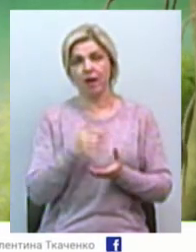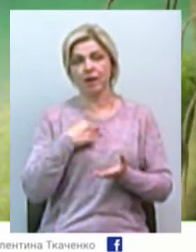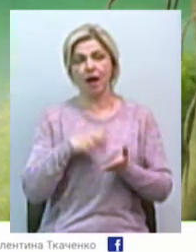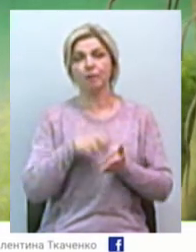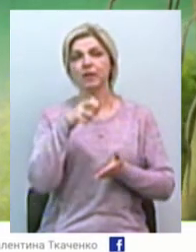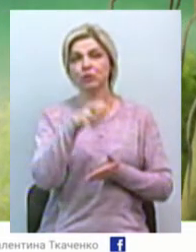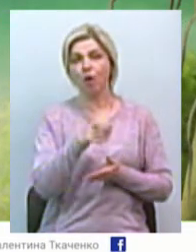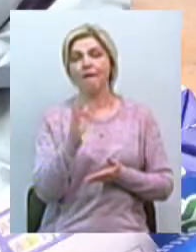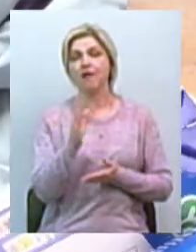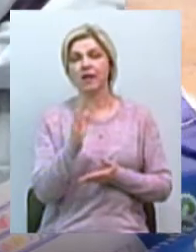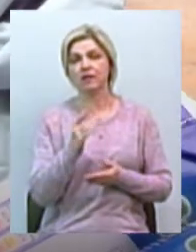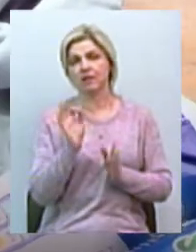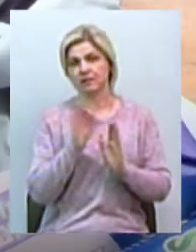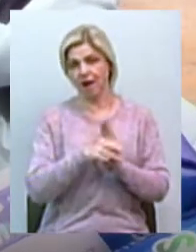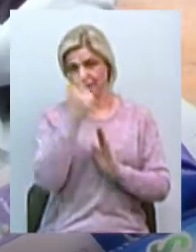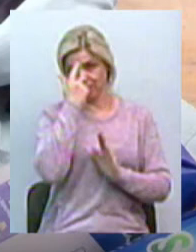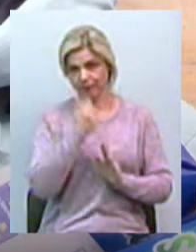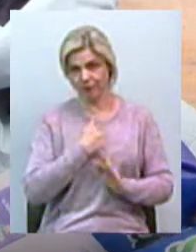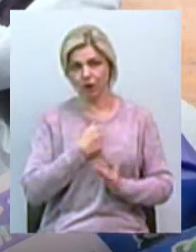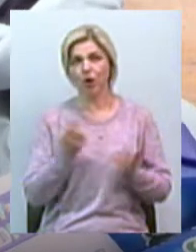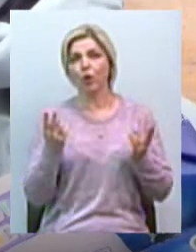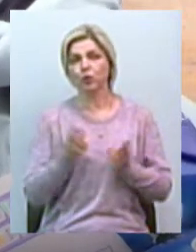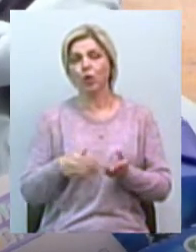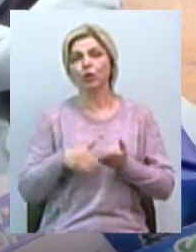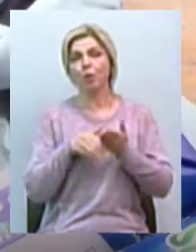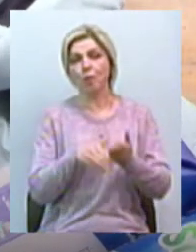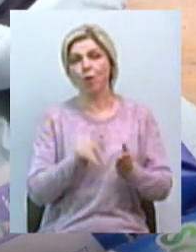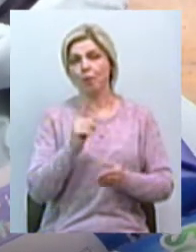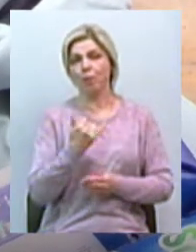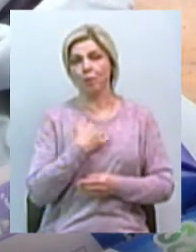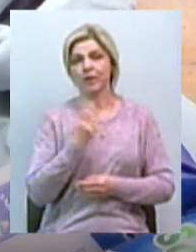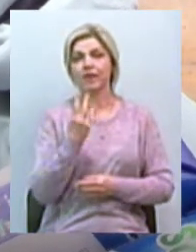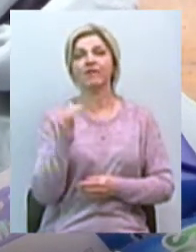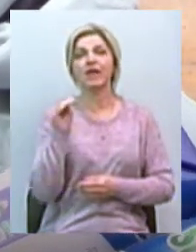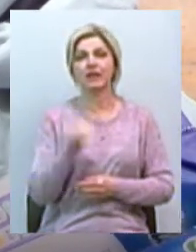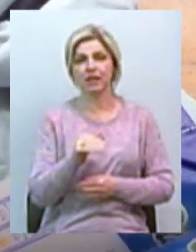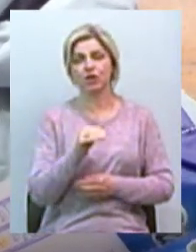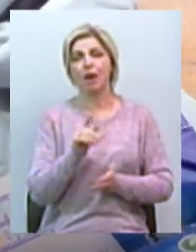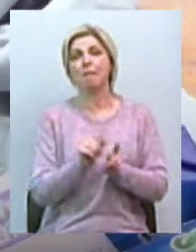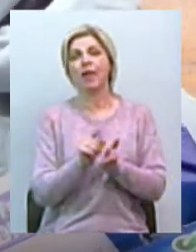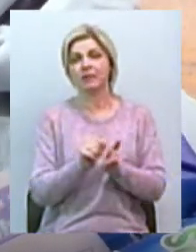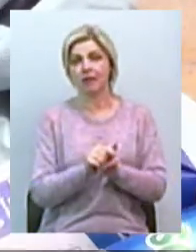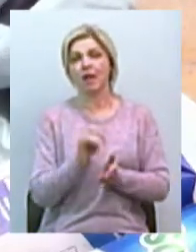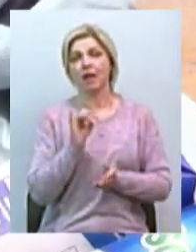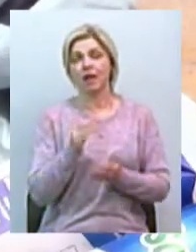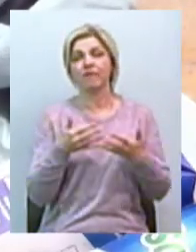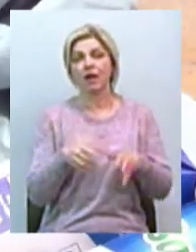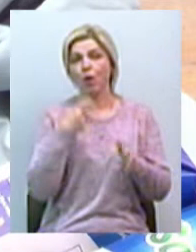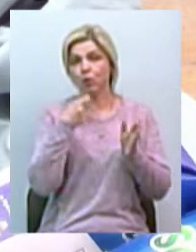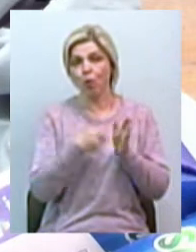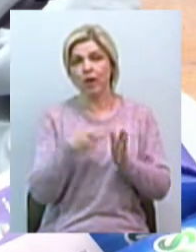Валентині, вона відразу відгукнулася. Дуже потрібна допомога, бо у мене 2000 опікунської пенсії, втрата годувальника